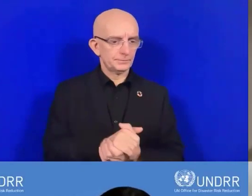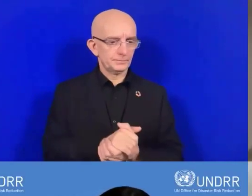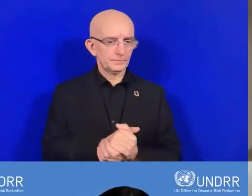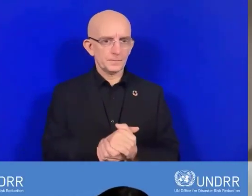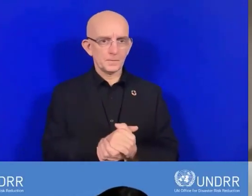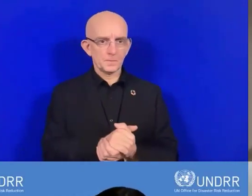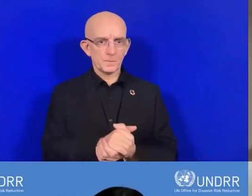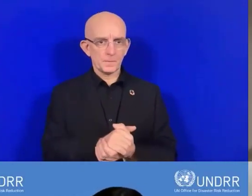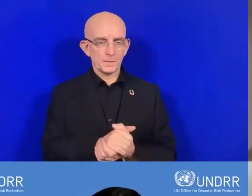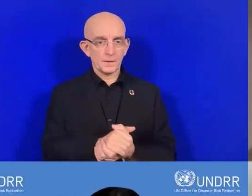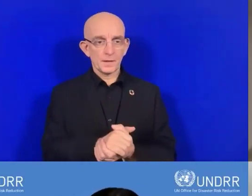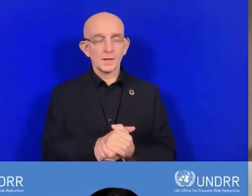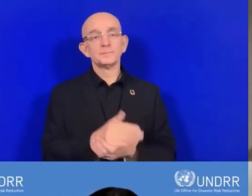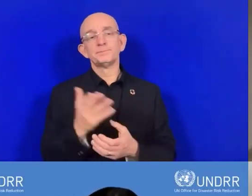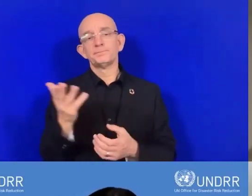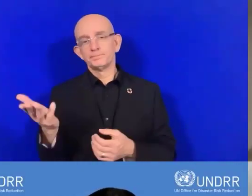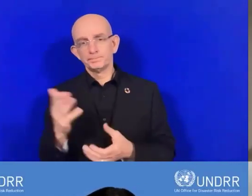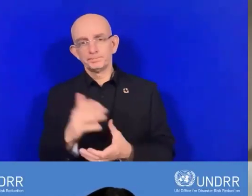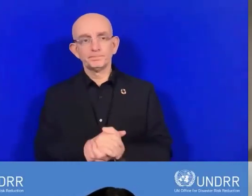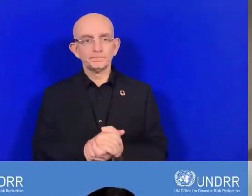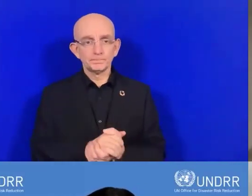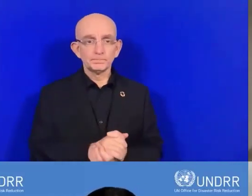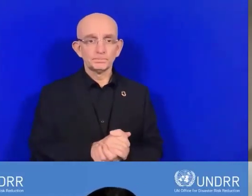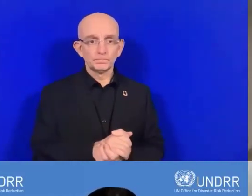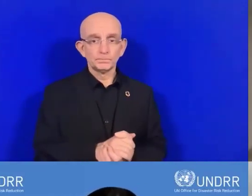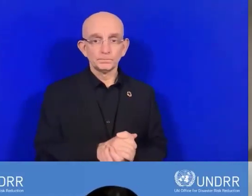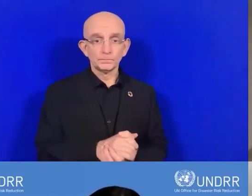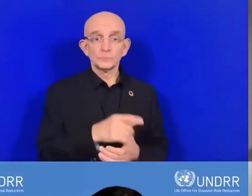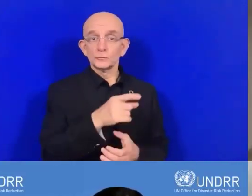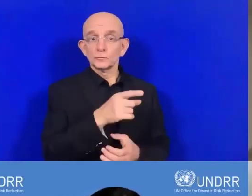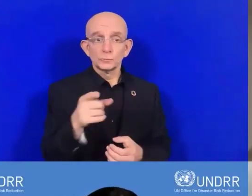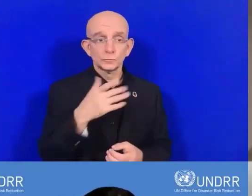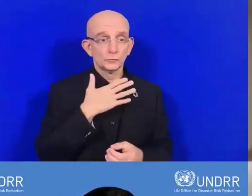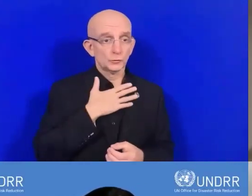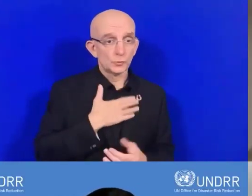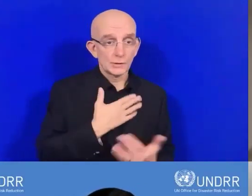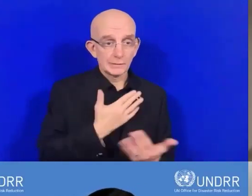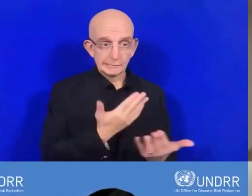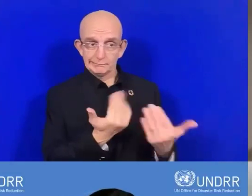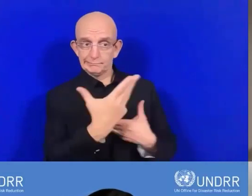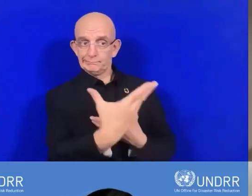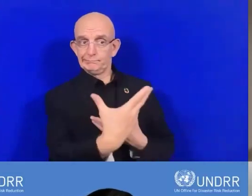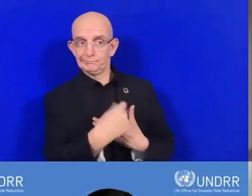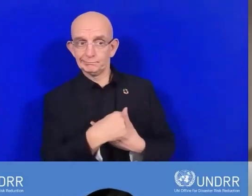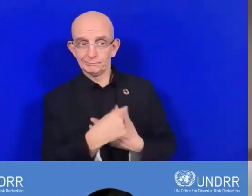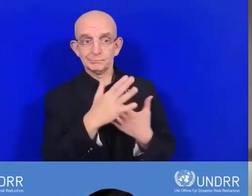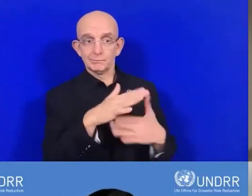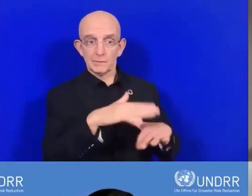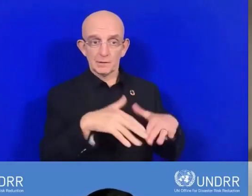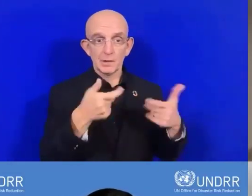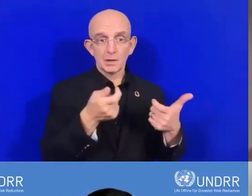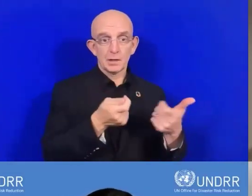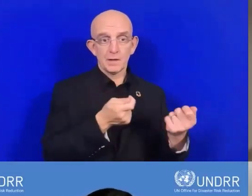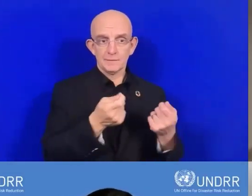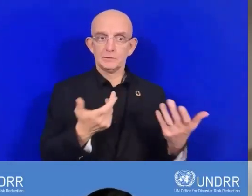qui dirigeront cette initiative.